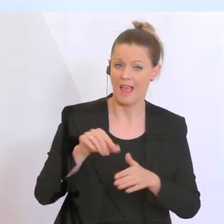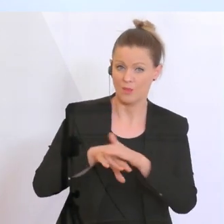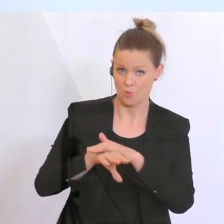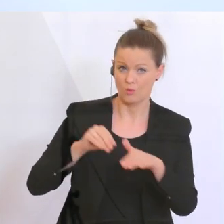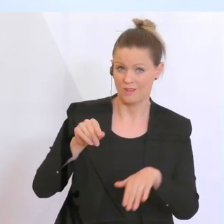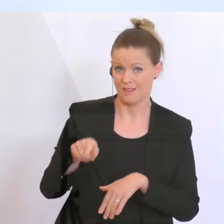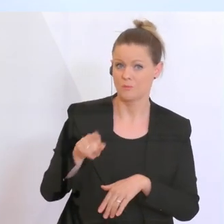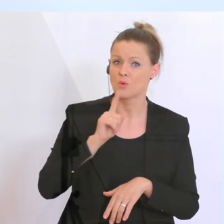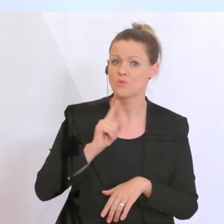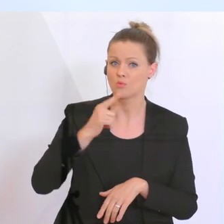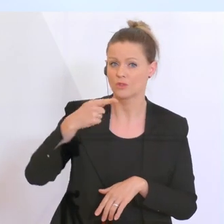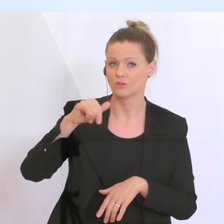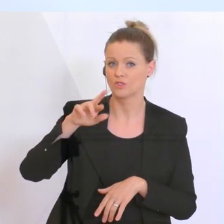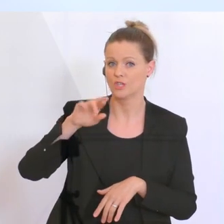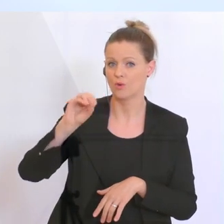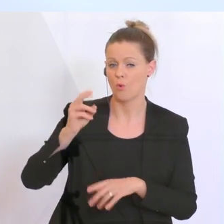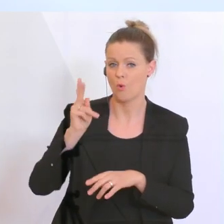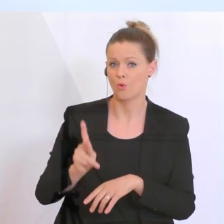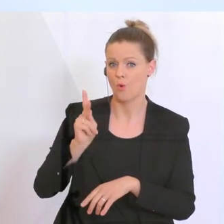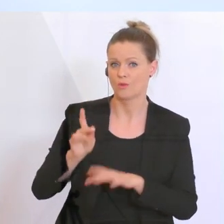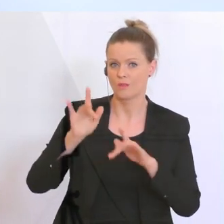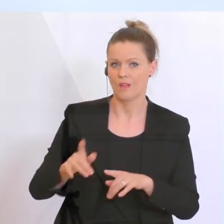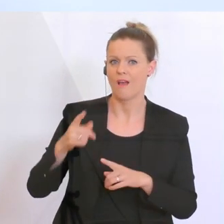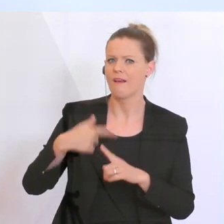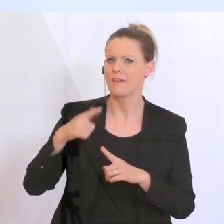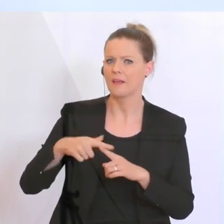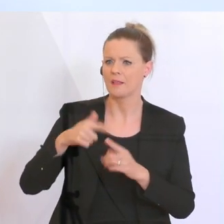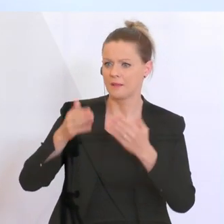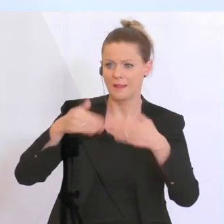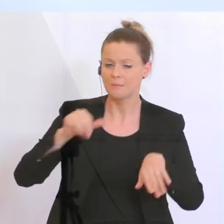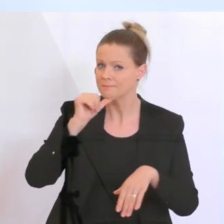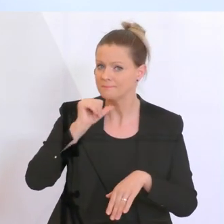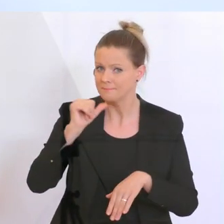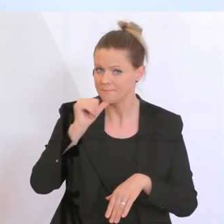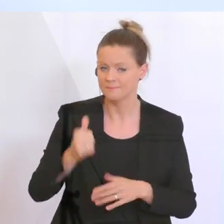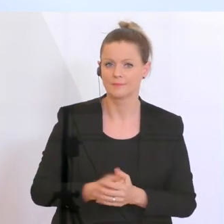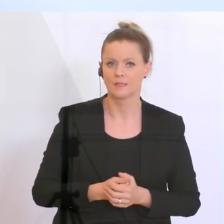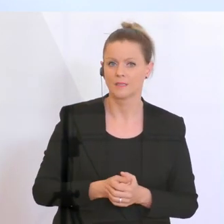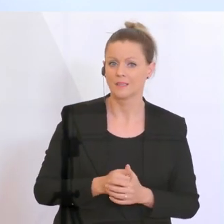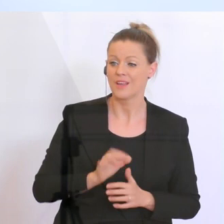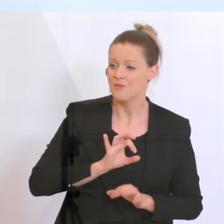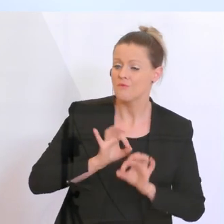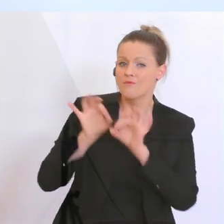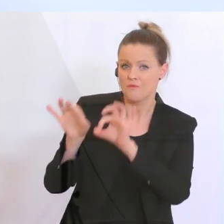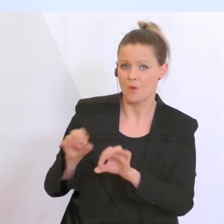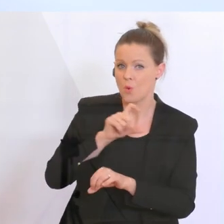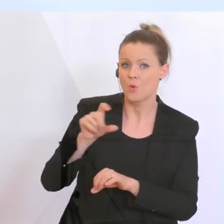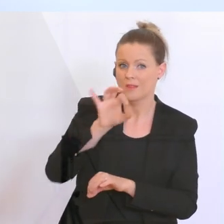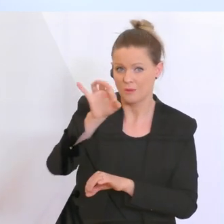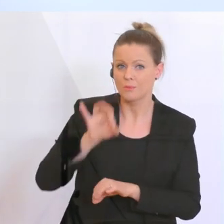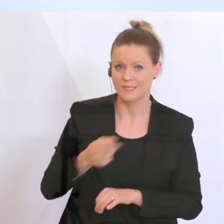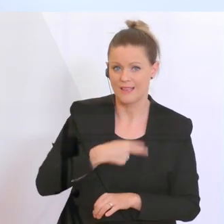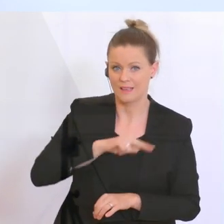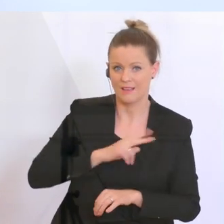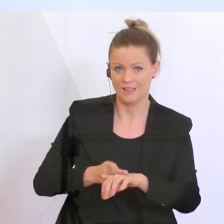die bisher nur ein Girokonto hatten und keine Kreditlimits. Wir haben genau für diese, diese 100-prozentige Garantie,